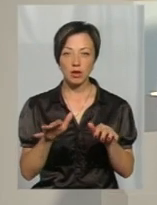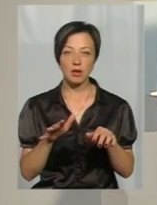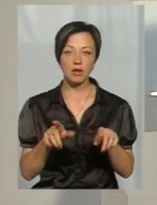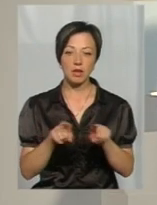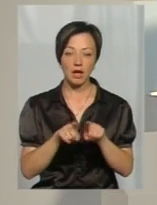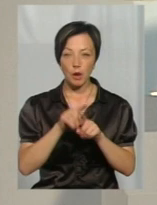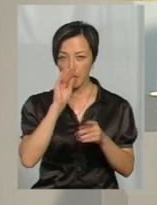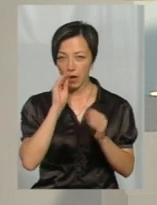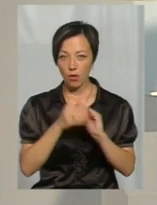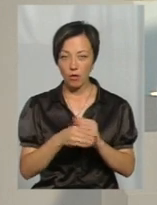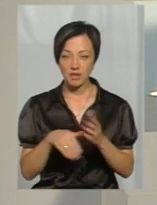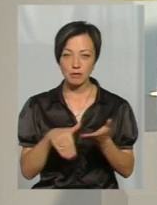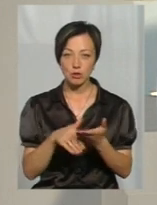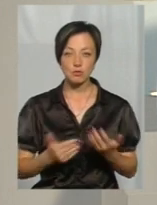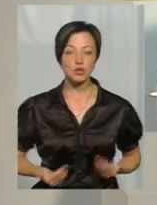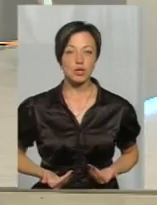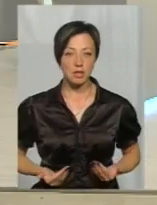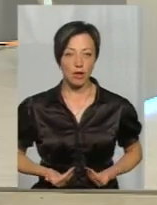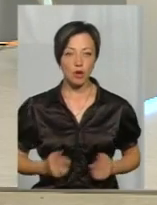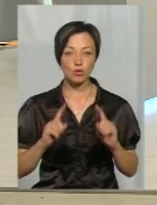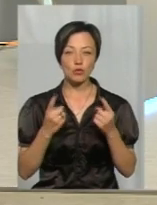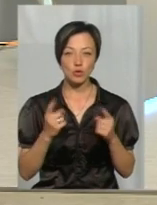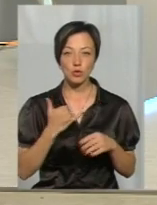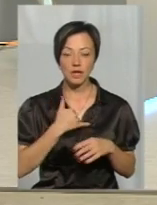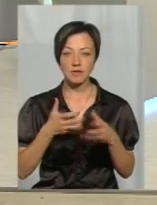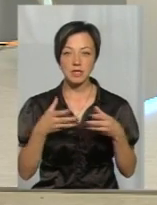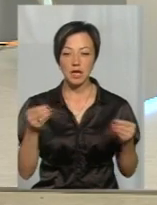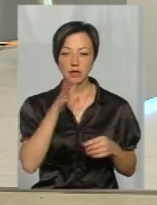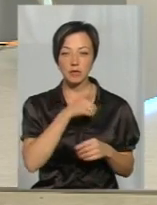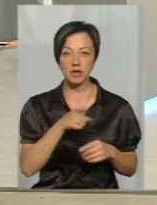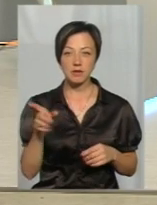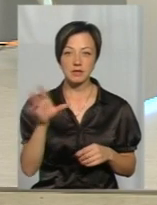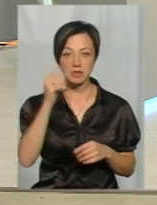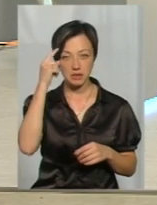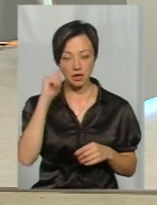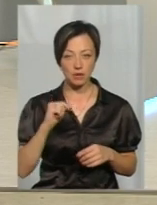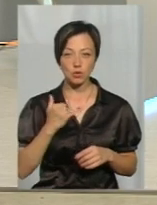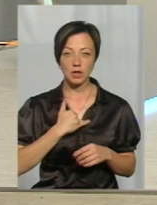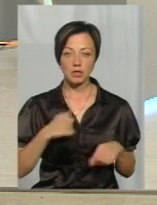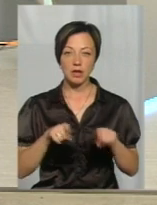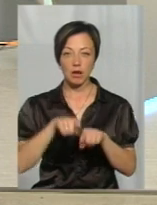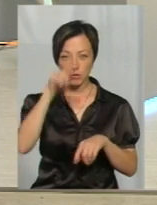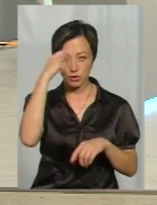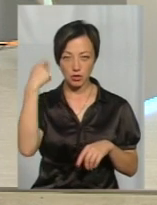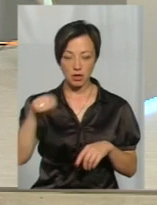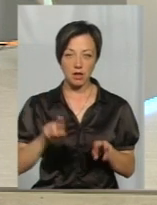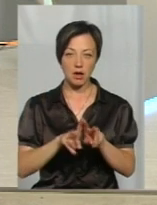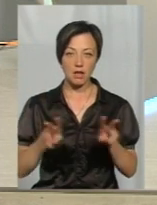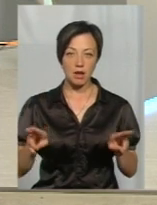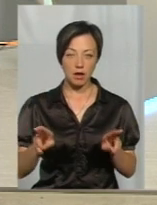такий прихований спосіб життя, тому що в нас весняний період, ви всі знаєте, що в нас така була жара, як